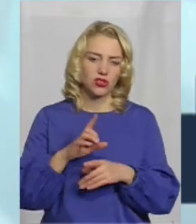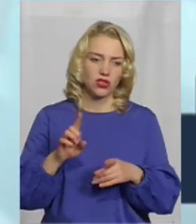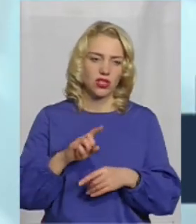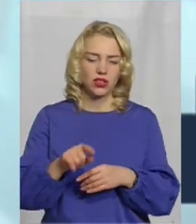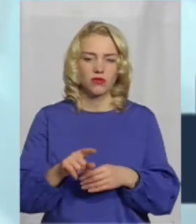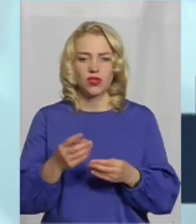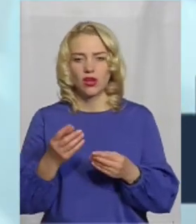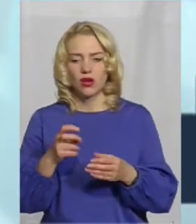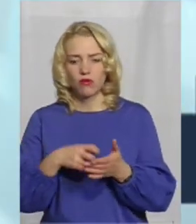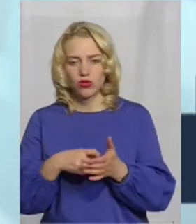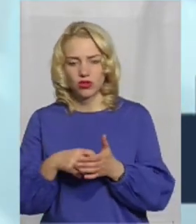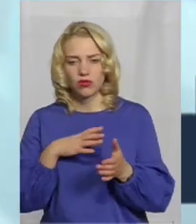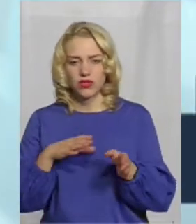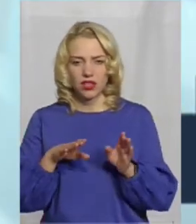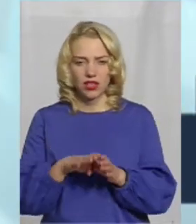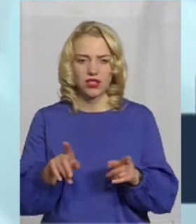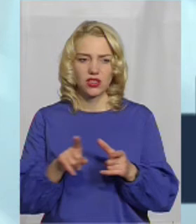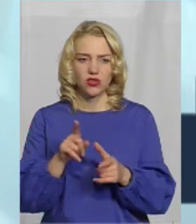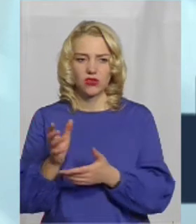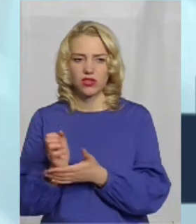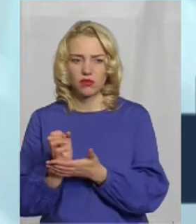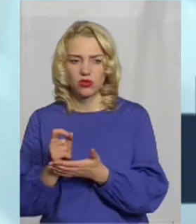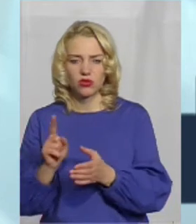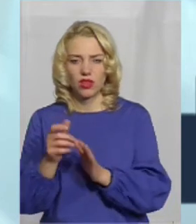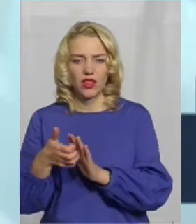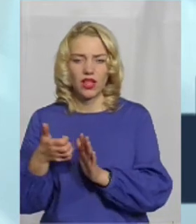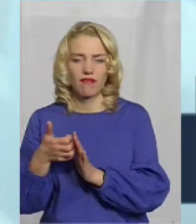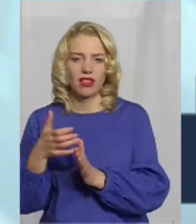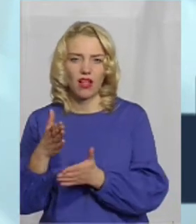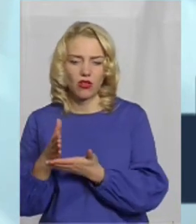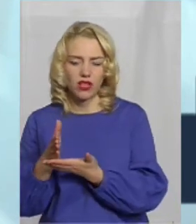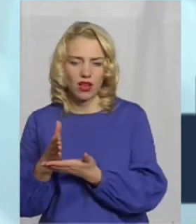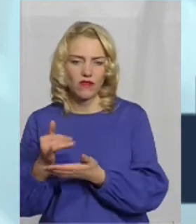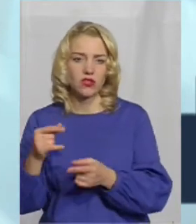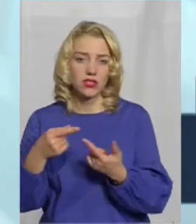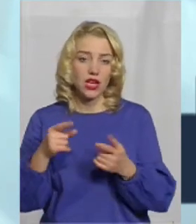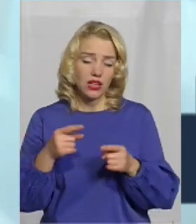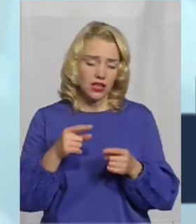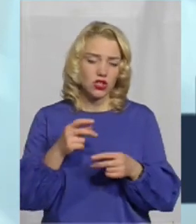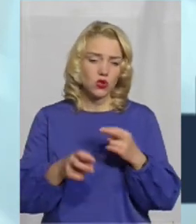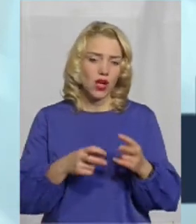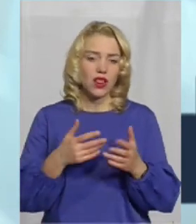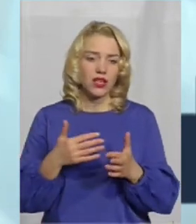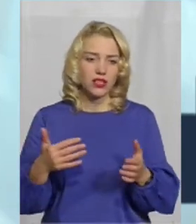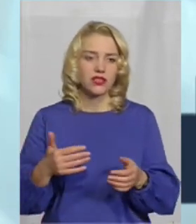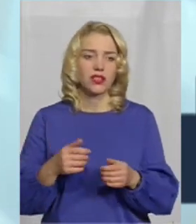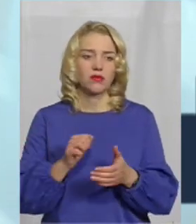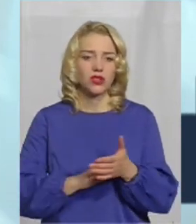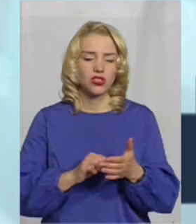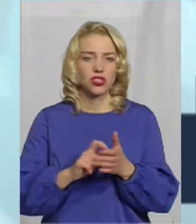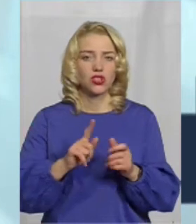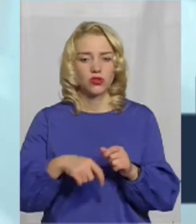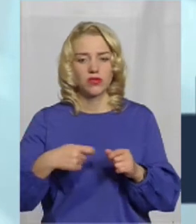то пошта була зачинена, то якоїсь запчастини, наприклад, не було в наявності. Тобто шукали різні причини, щоб затягнути цей час.